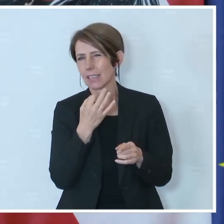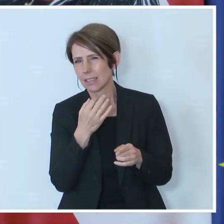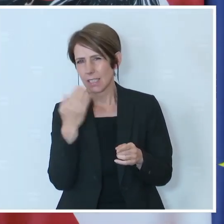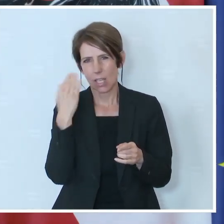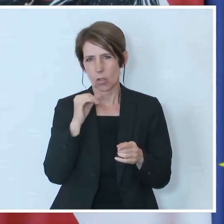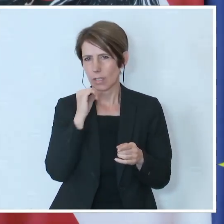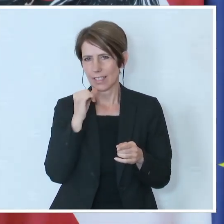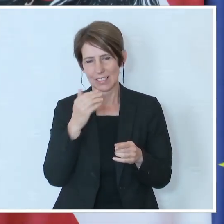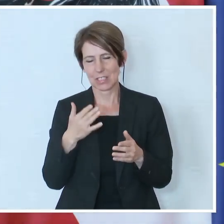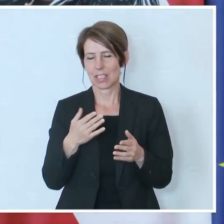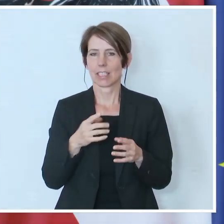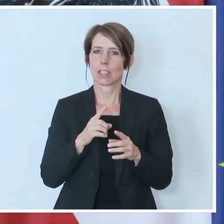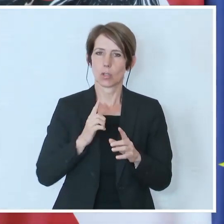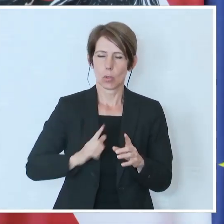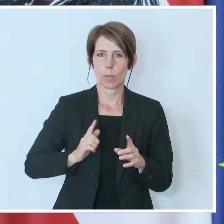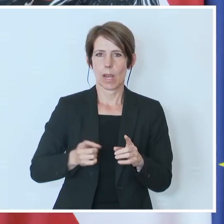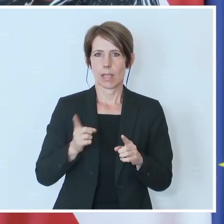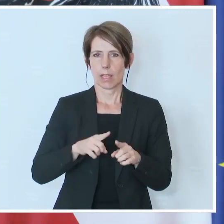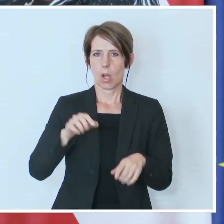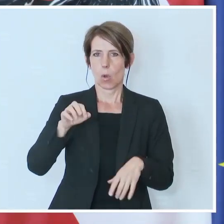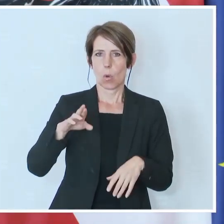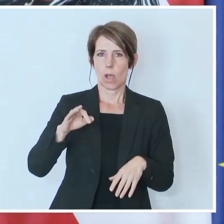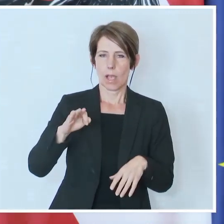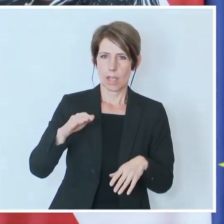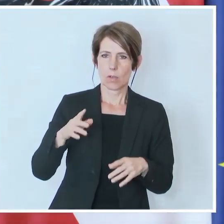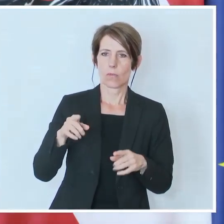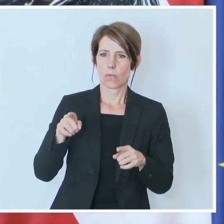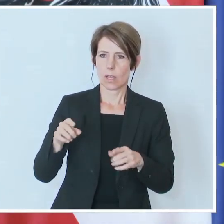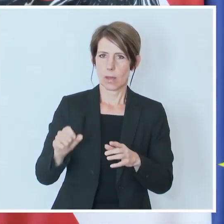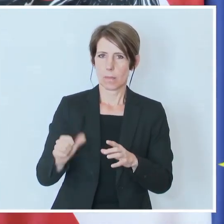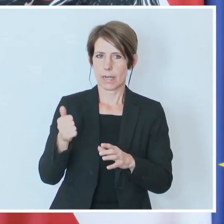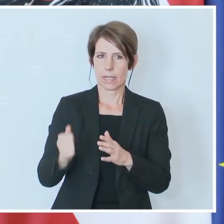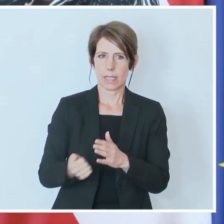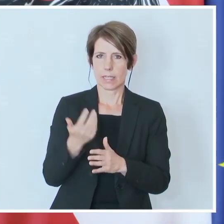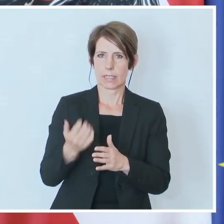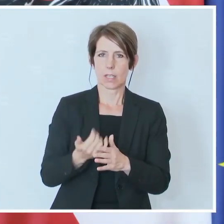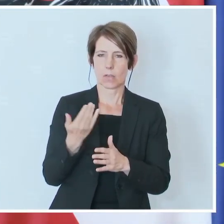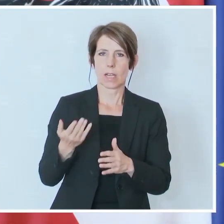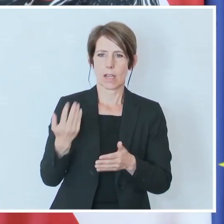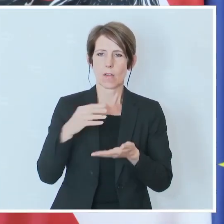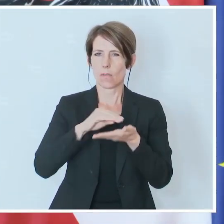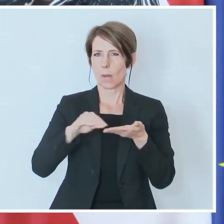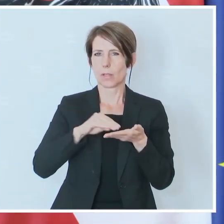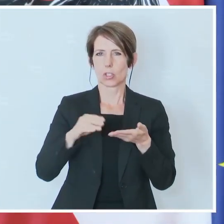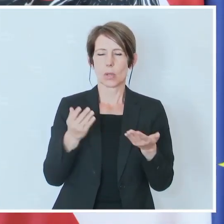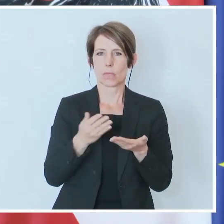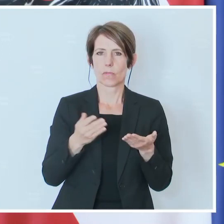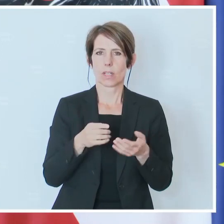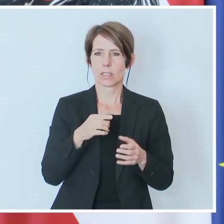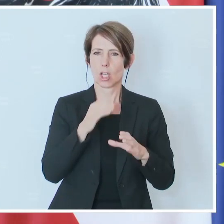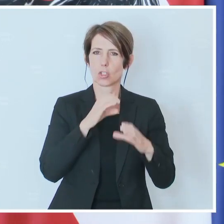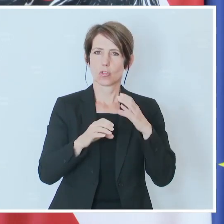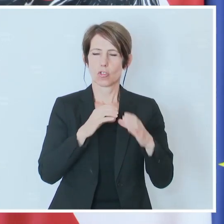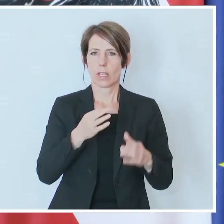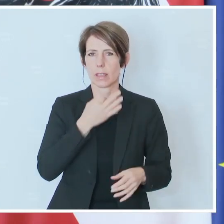mir leid. Man soll sich da auch freuen, wenn das meine erste Quelle ist, aber das wurde ja damit beschrieben, vor allem auch, dass diese Chat-Nachrichten